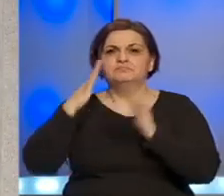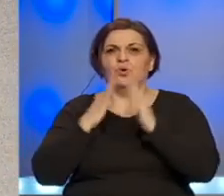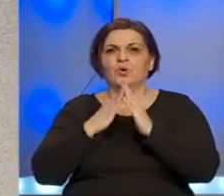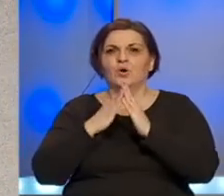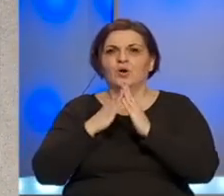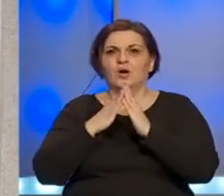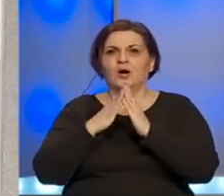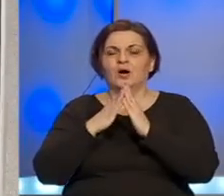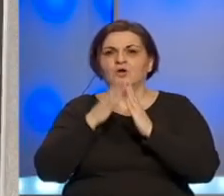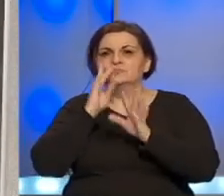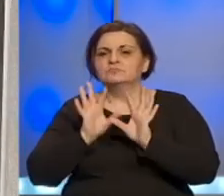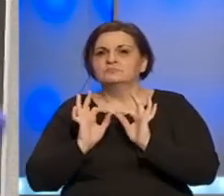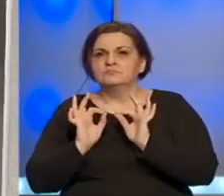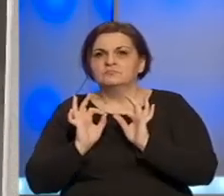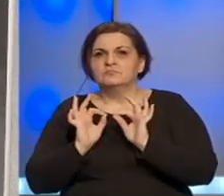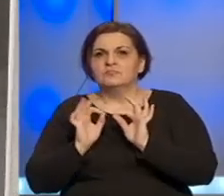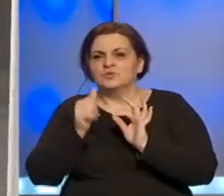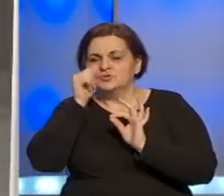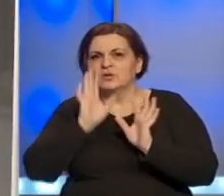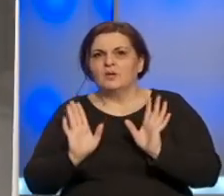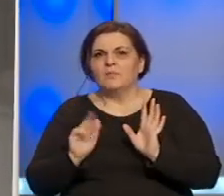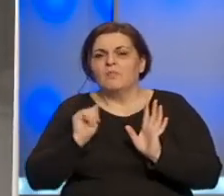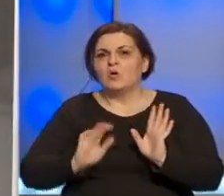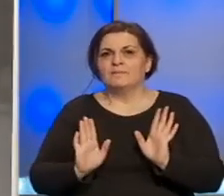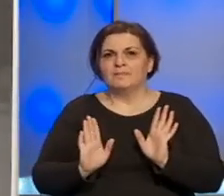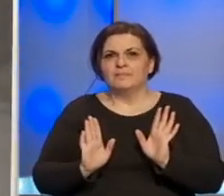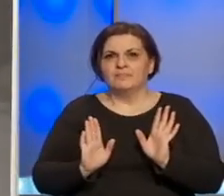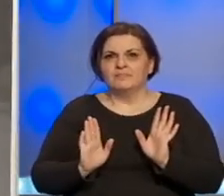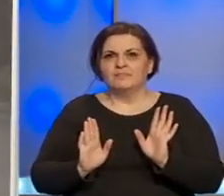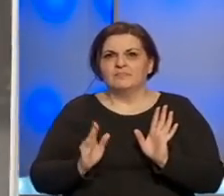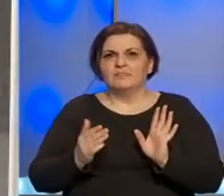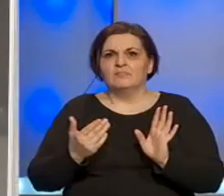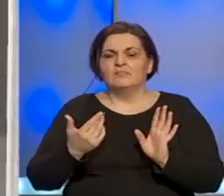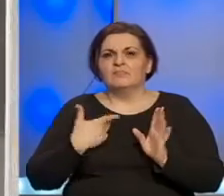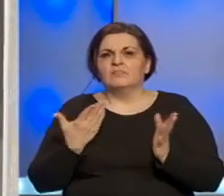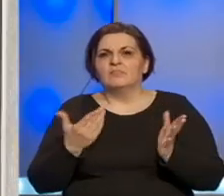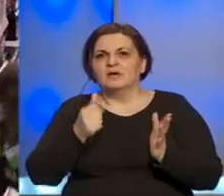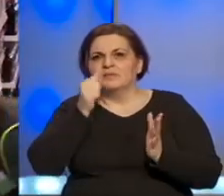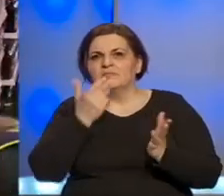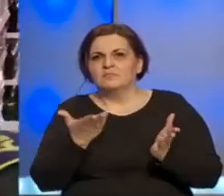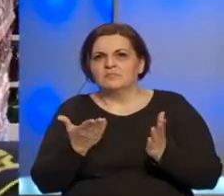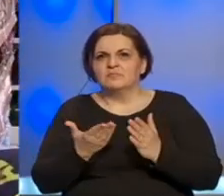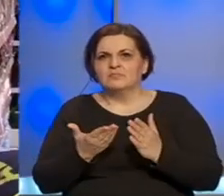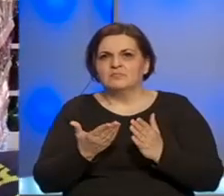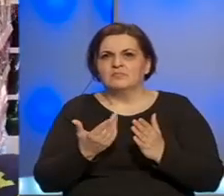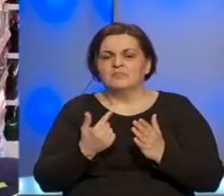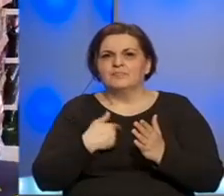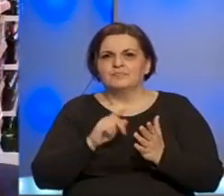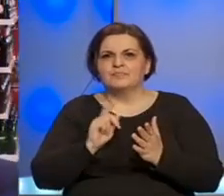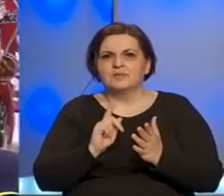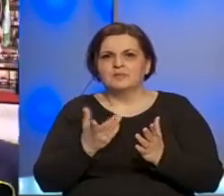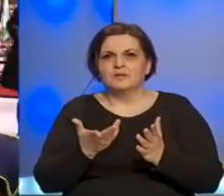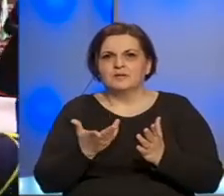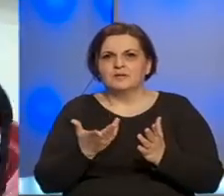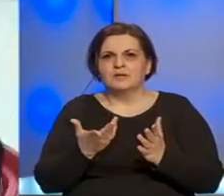Što je naređeno, to je odrađeno. Mora. Zbog sebe, zbog supruga, zbog unčadi. Neoporno, evo,